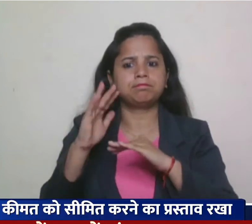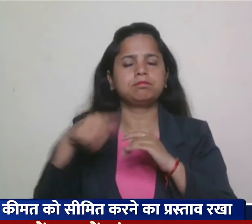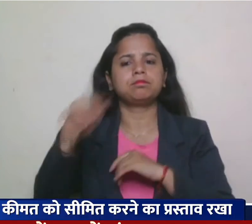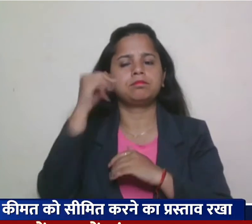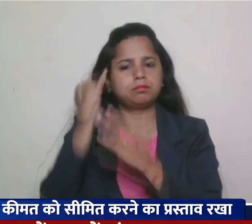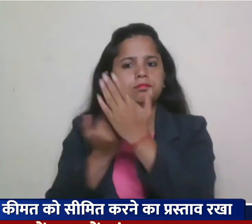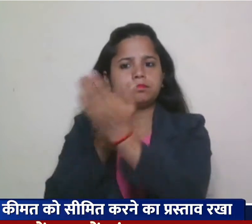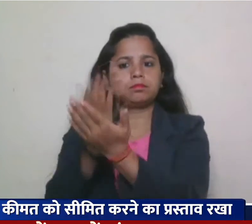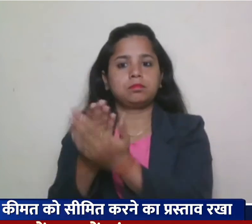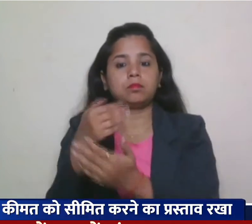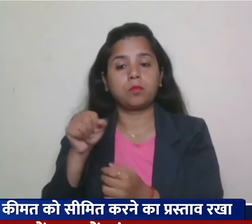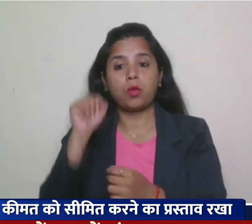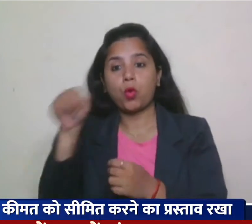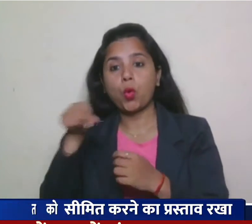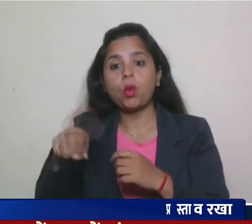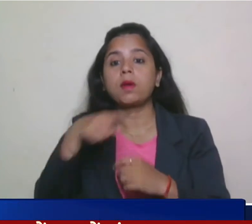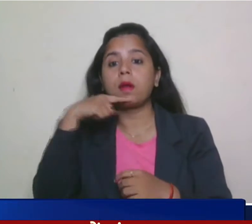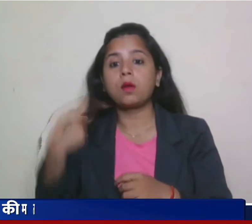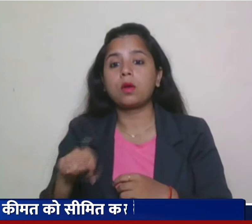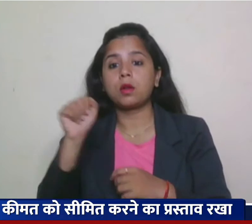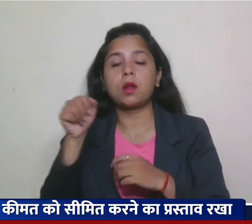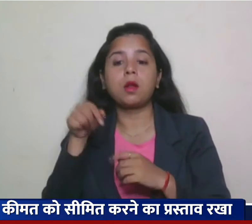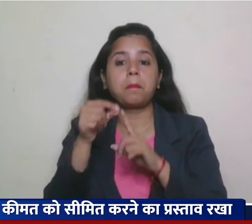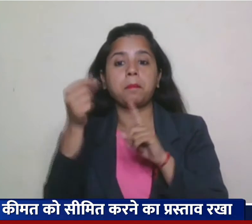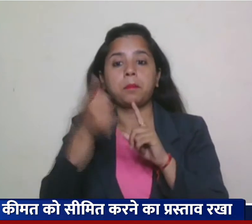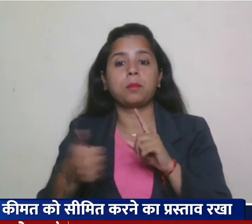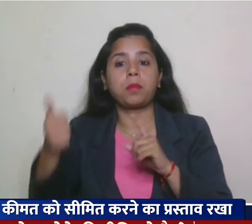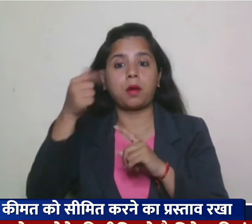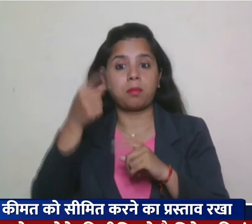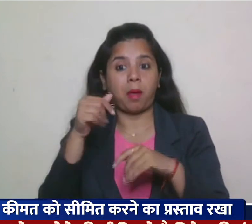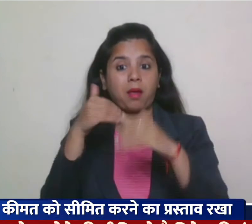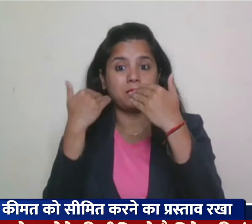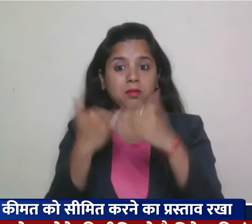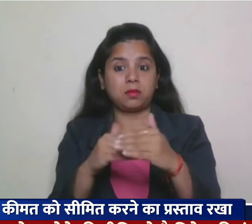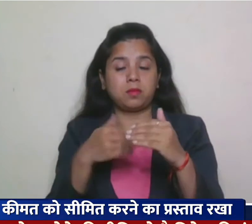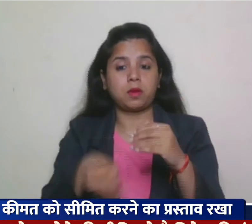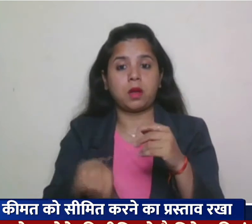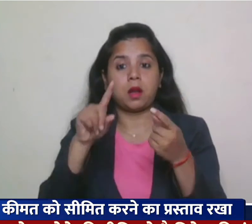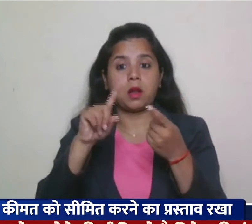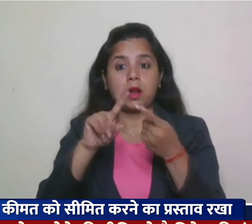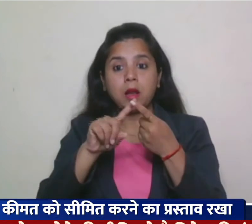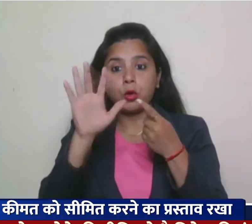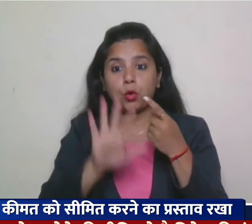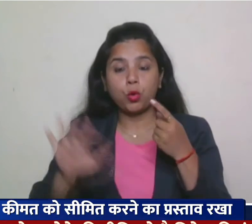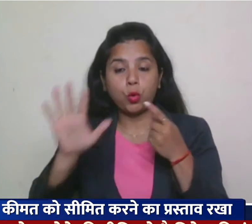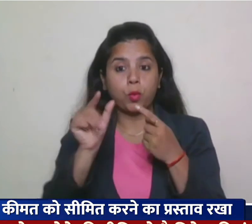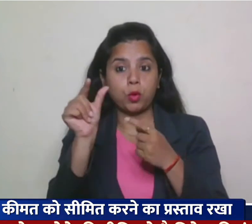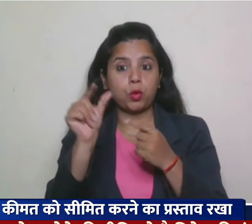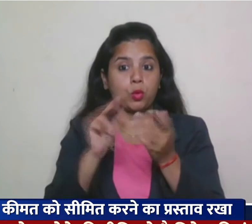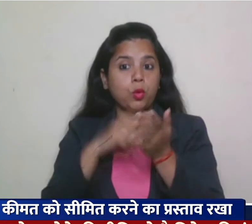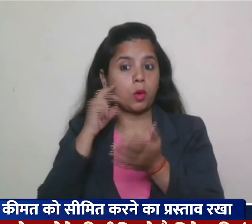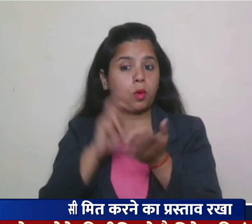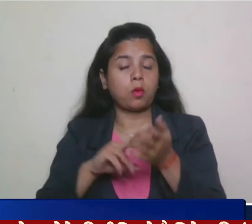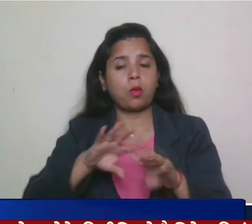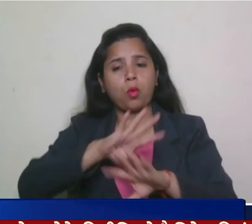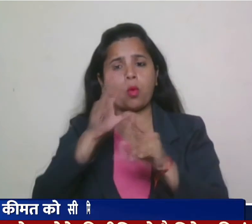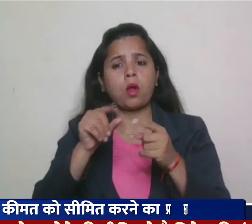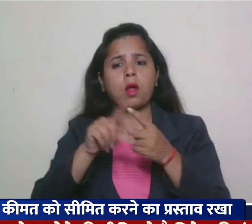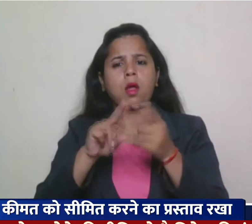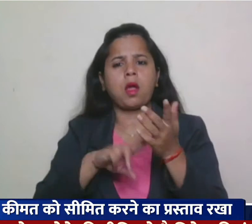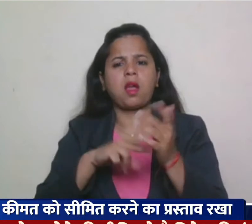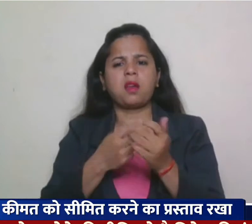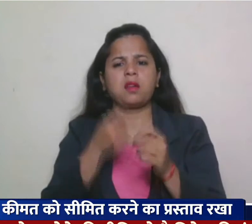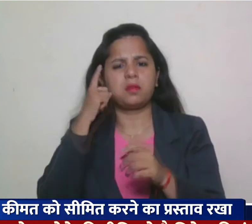पुतिन ने गैस की कीमत को सिमित करने के EU के कदम के बाद यूरोप को सभी उर्जा पूरती बंद करने की